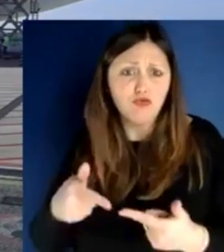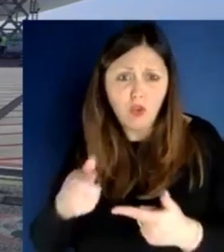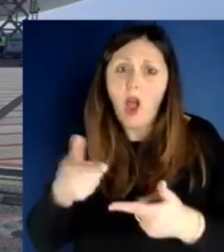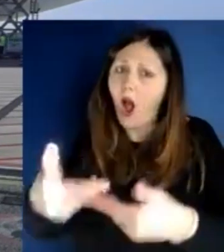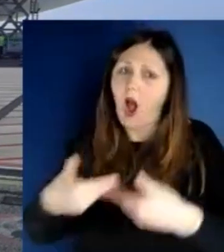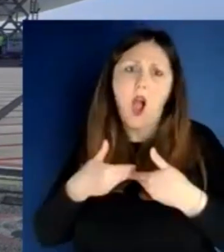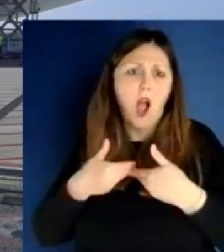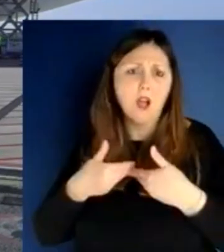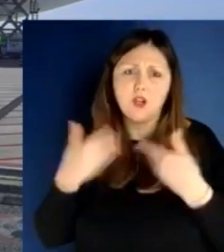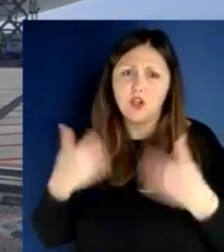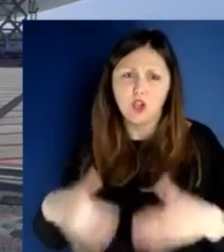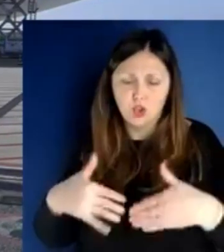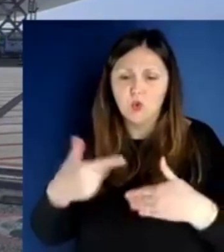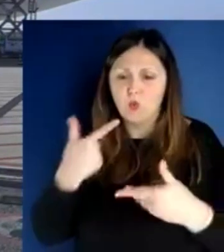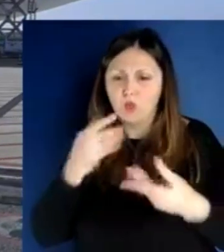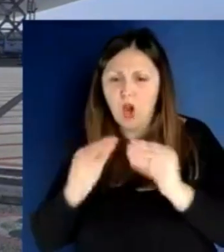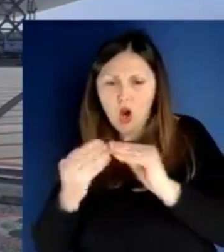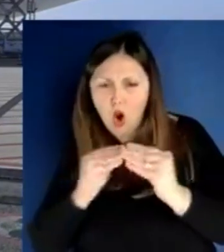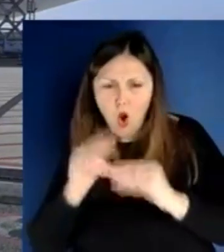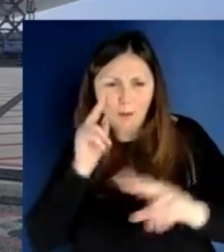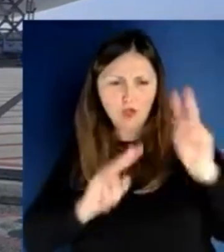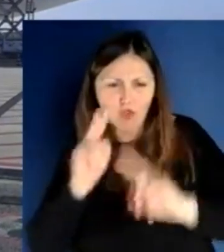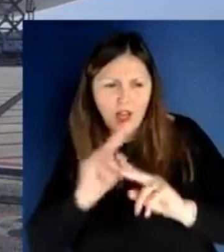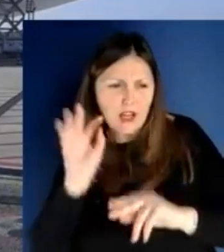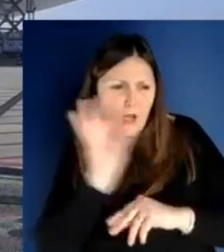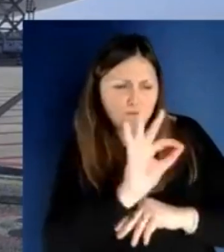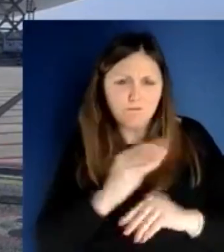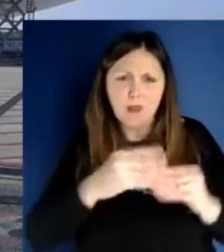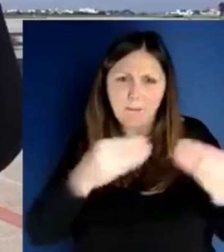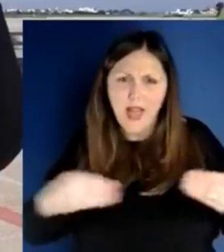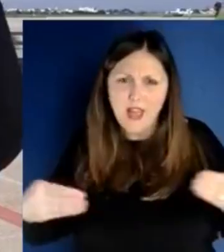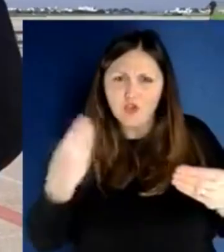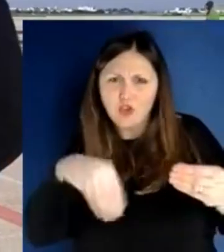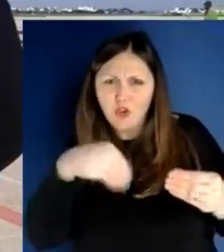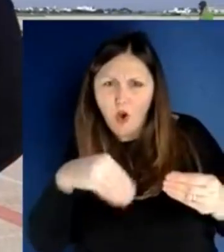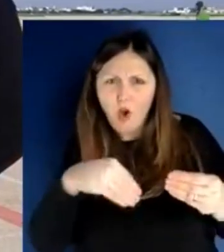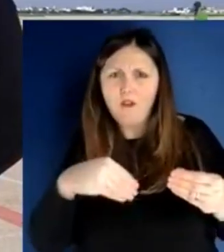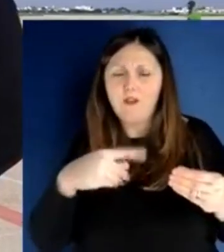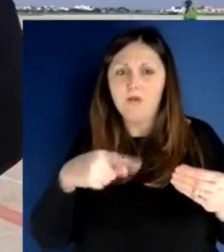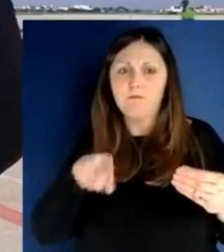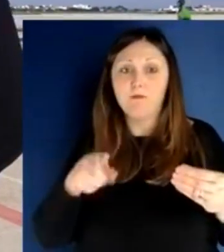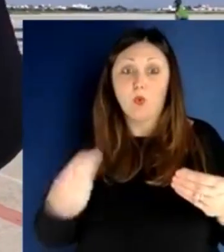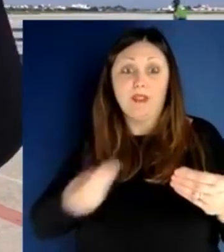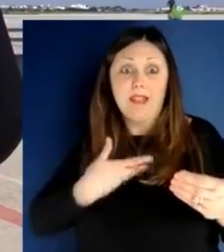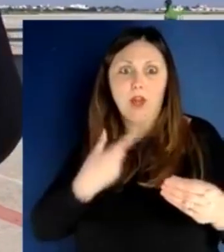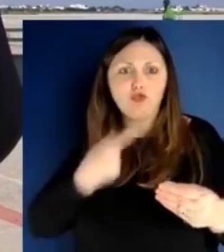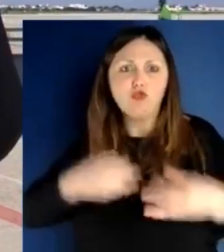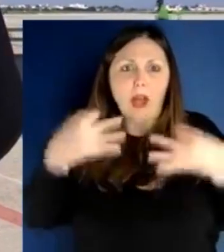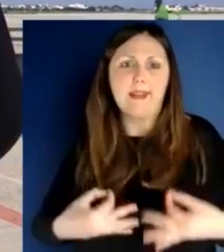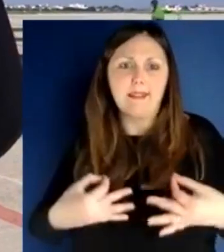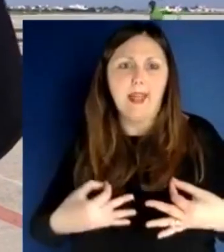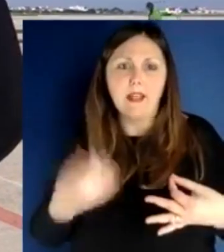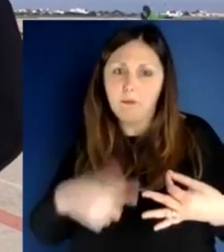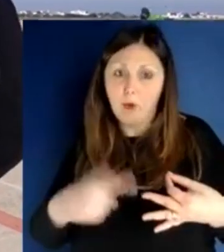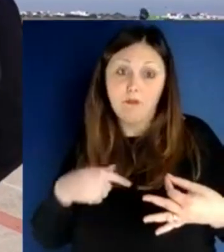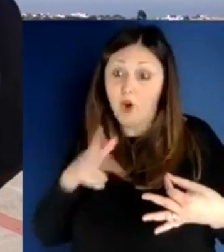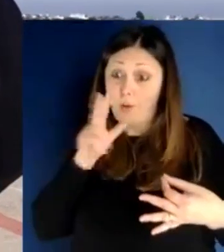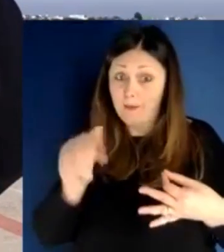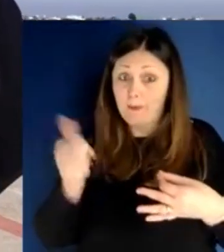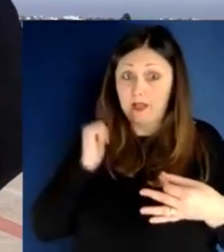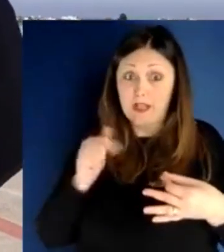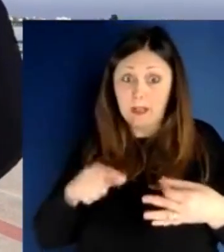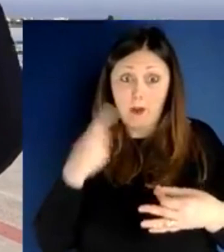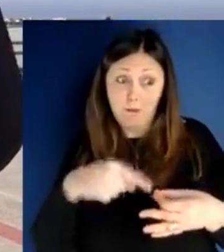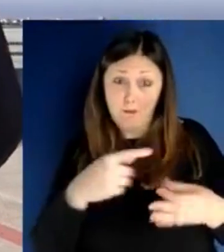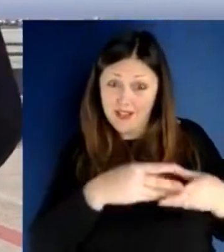certezza perché come ho detto bisognava pagare anticipatamente questa roba, quindi la pubblica amministrazione italiana non funziona